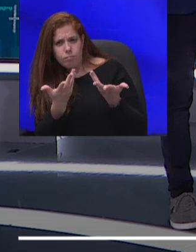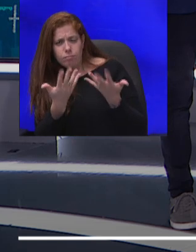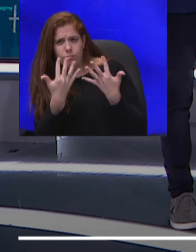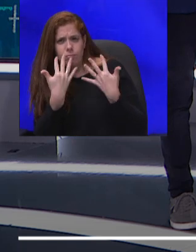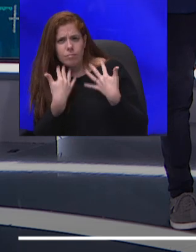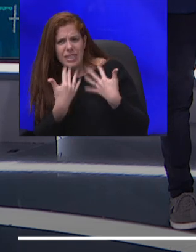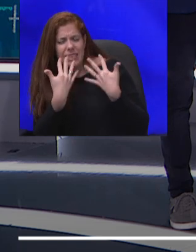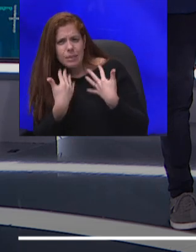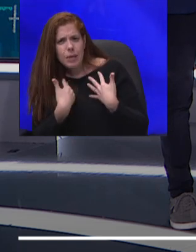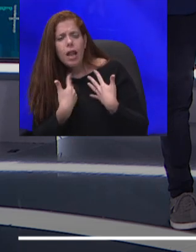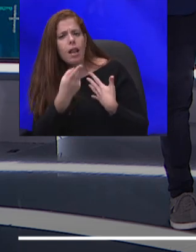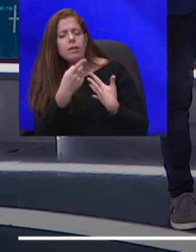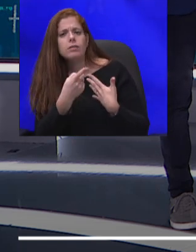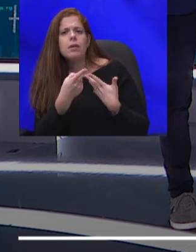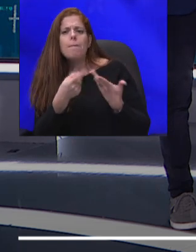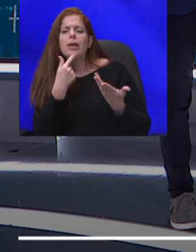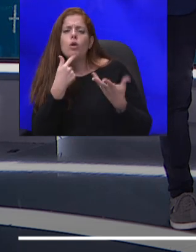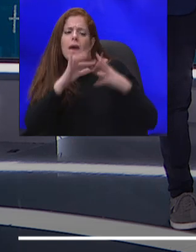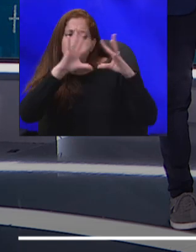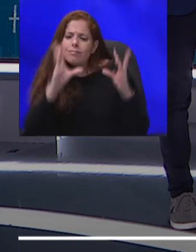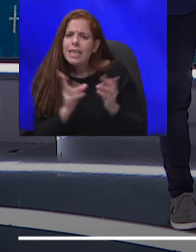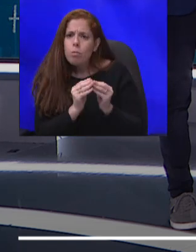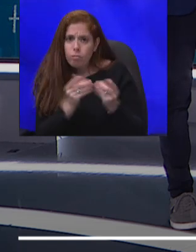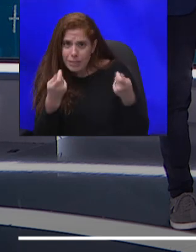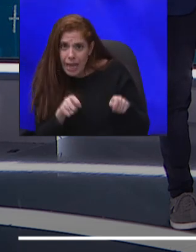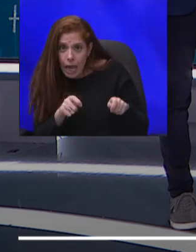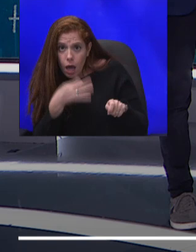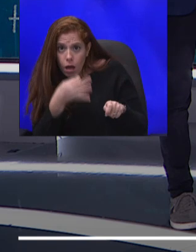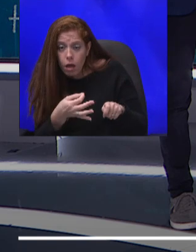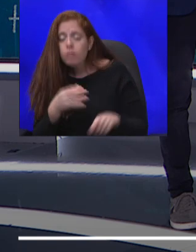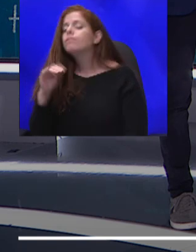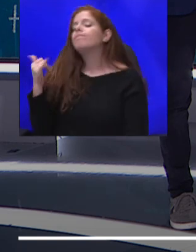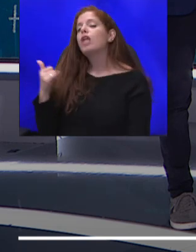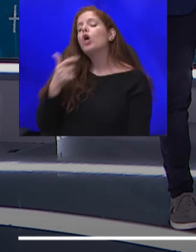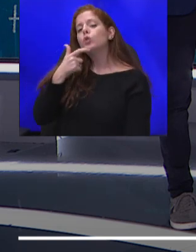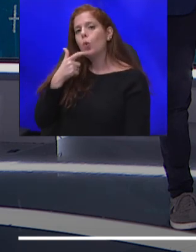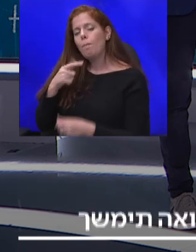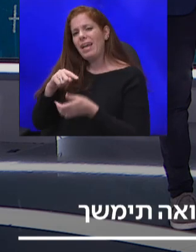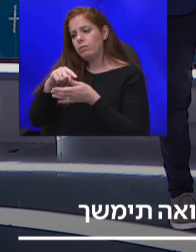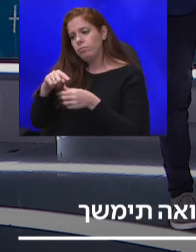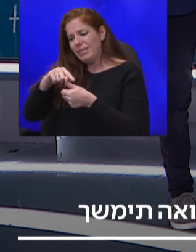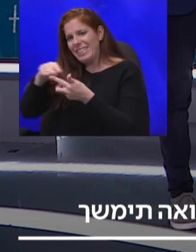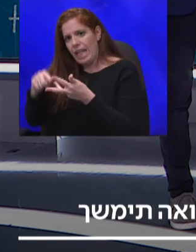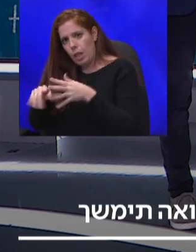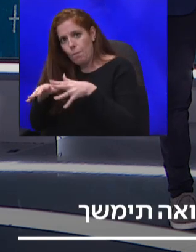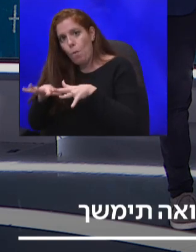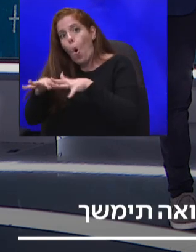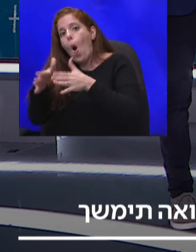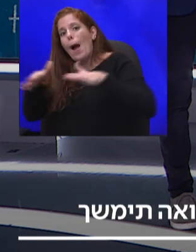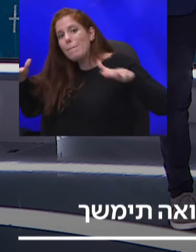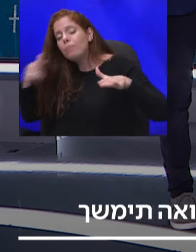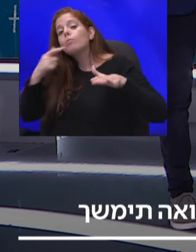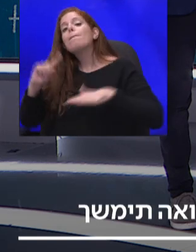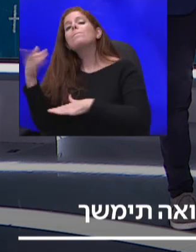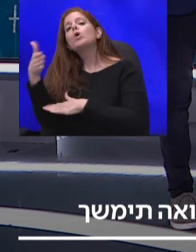רוחביים, זה סגר? זו הכבלה? כן, צעדים רוחביים זה אומר צעדים בכל המדינה. עד עכשיו אין איזשהו פתרון אחר, שהוא לא